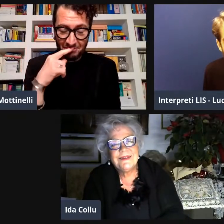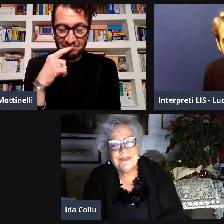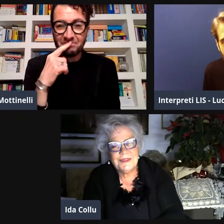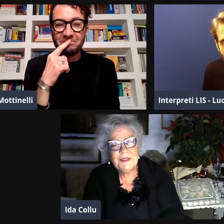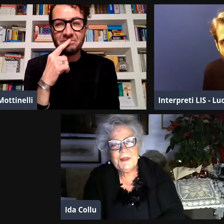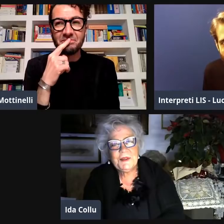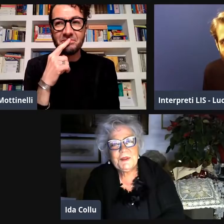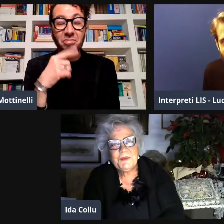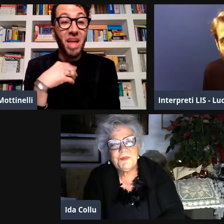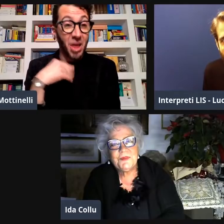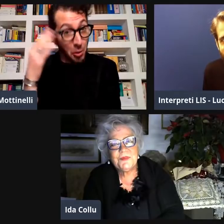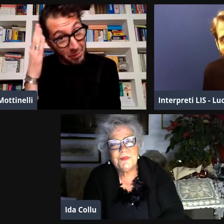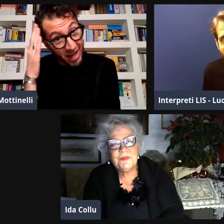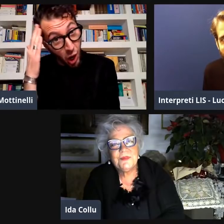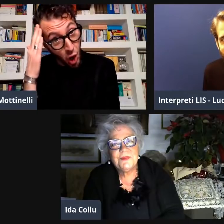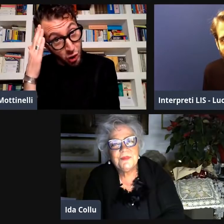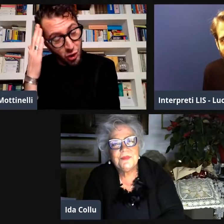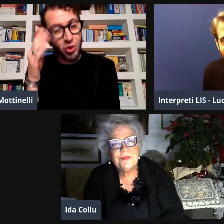ultima domanda